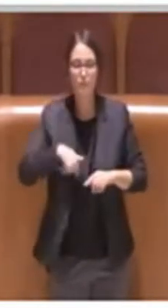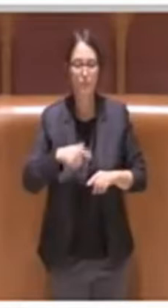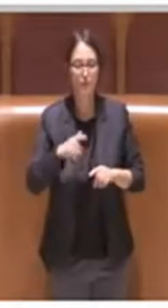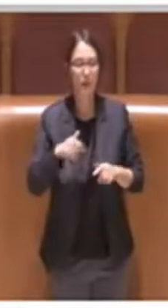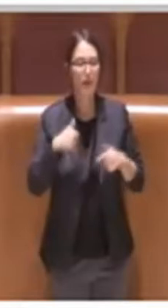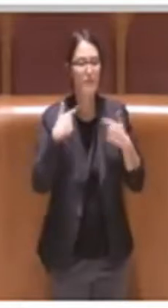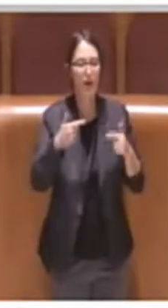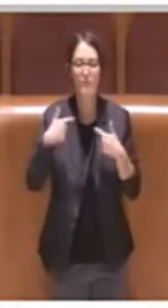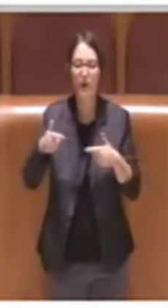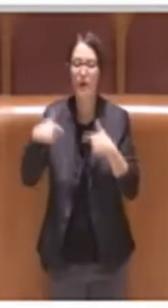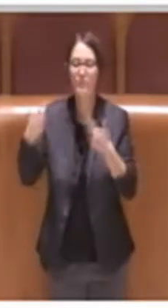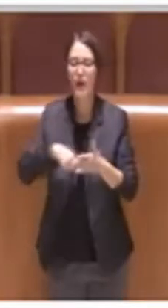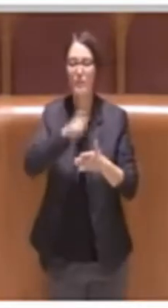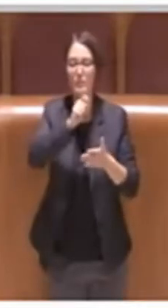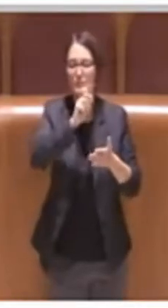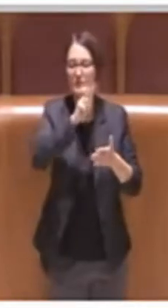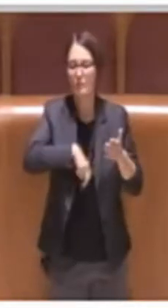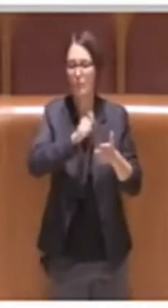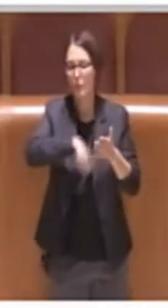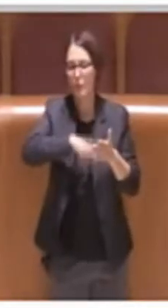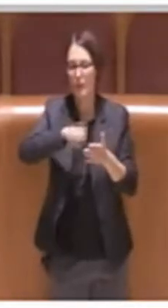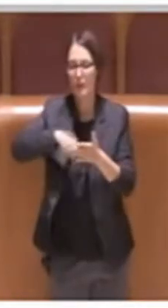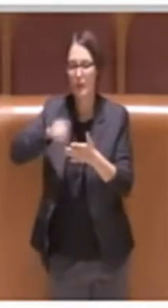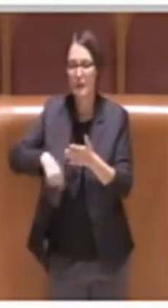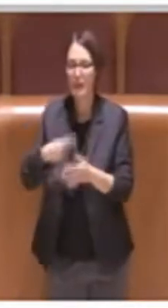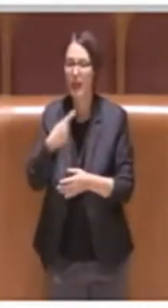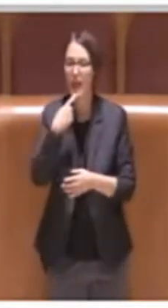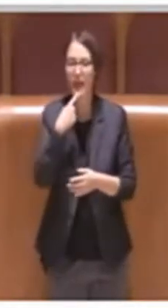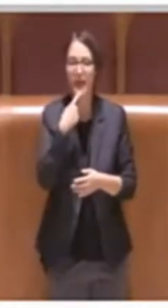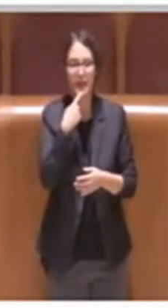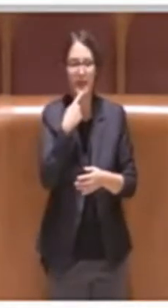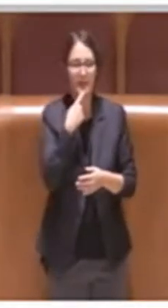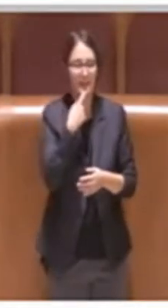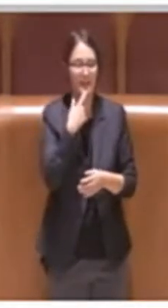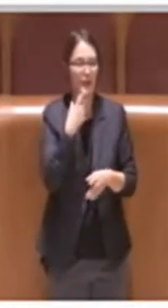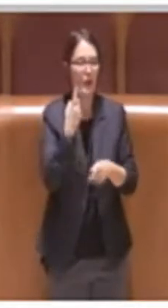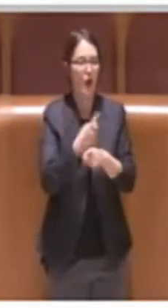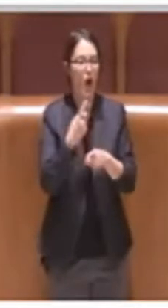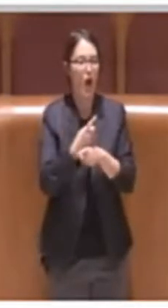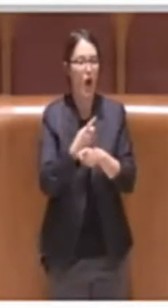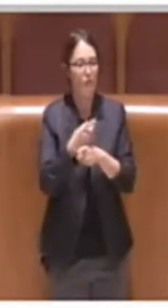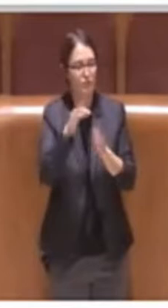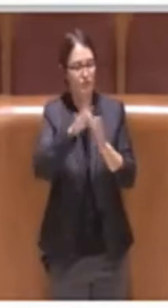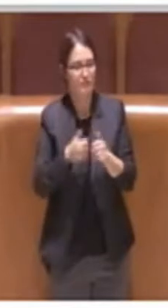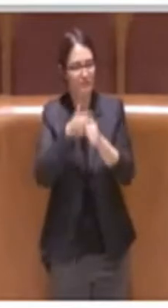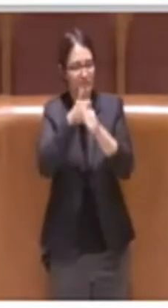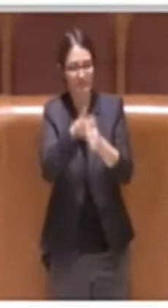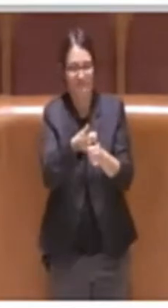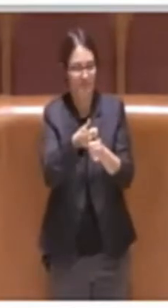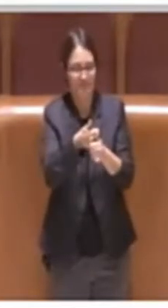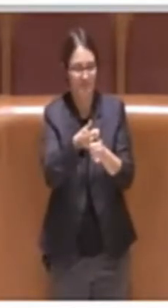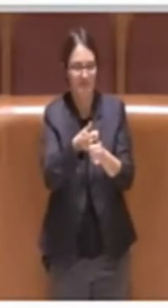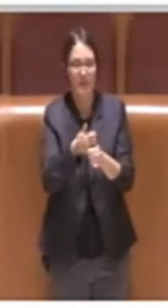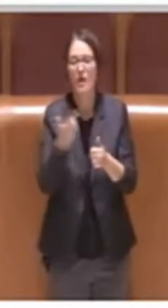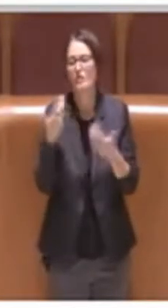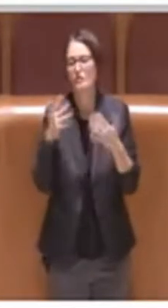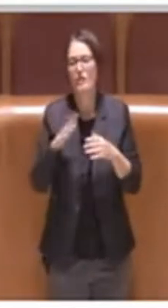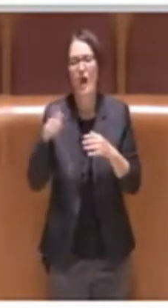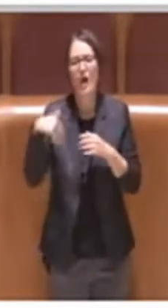chi non rispetterà gli obblighi previsti dalle convenzioni. Siamo andati anche oltre perché in questa